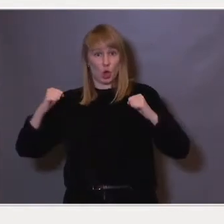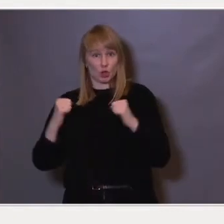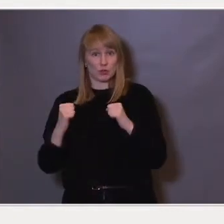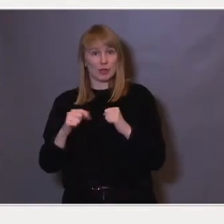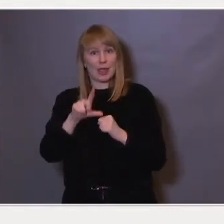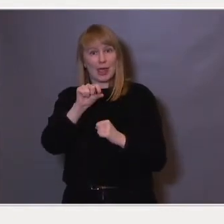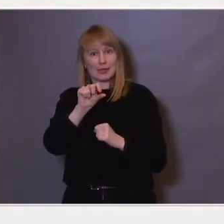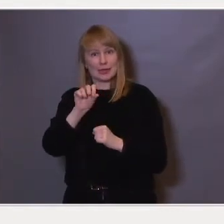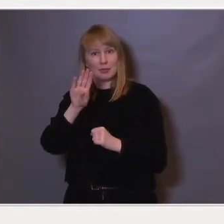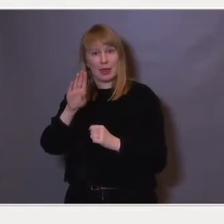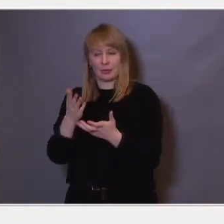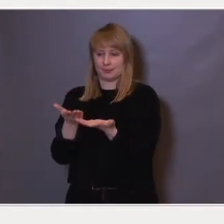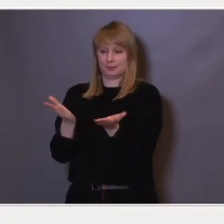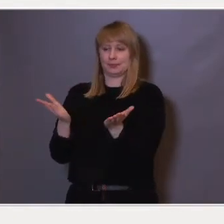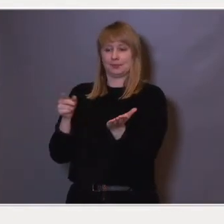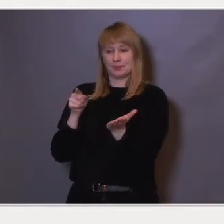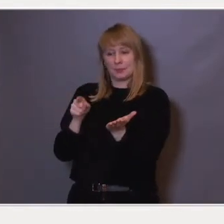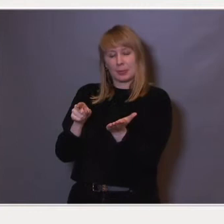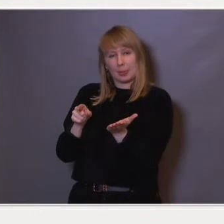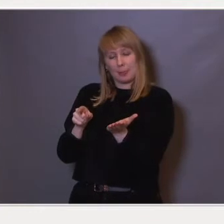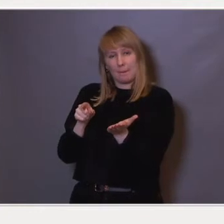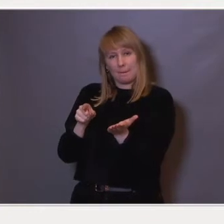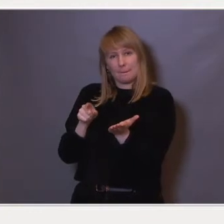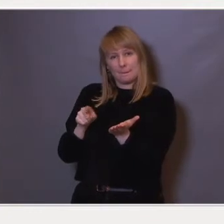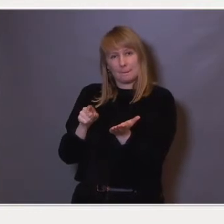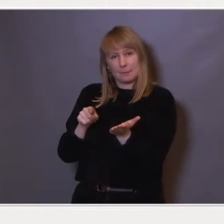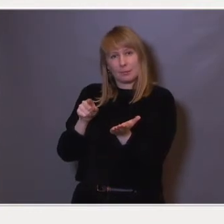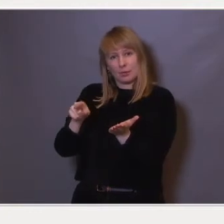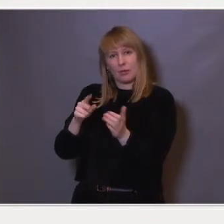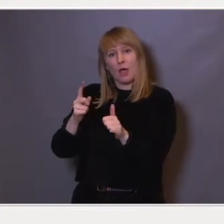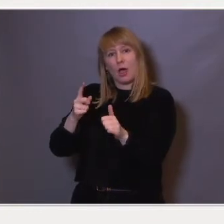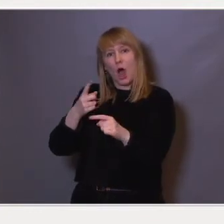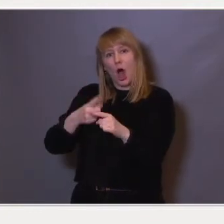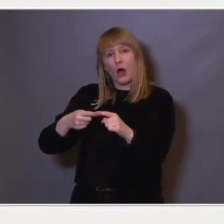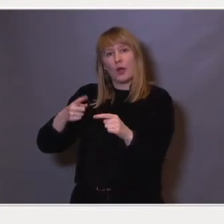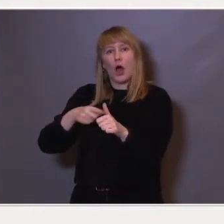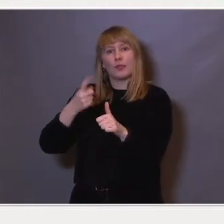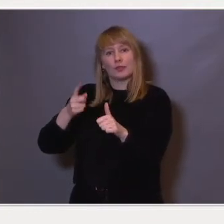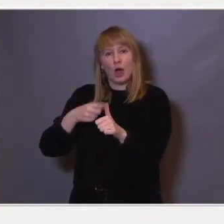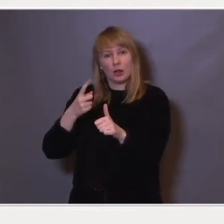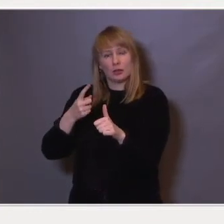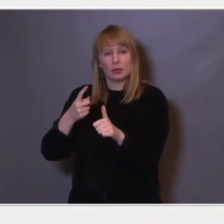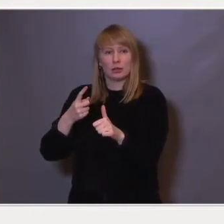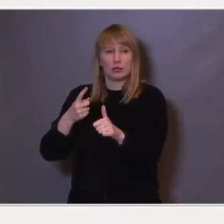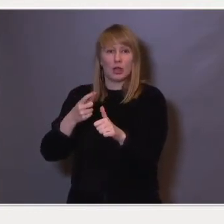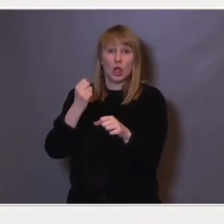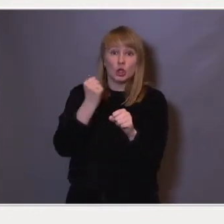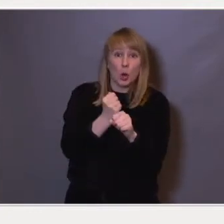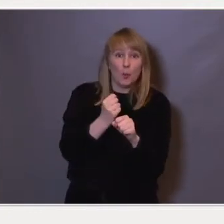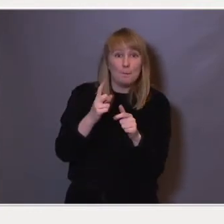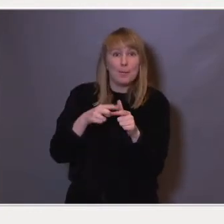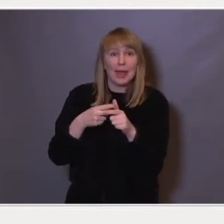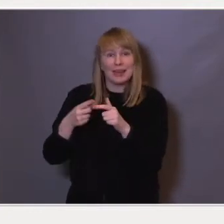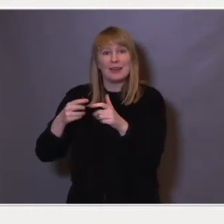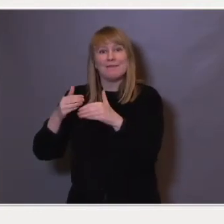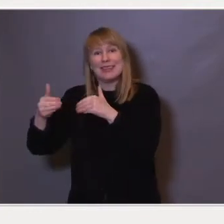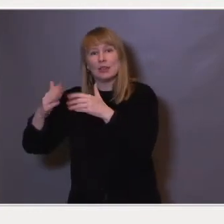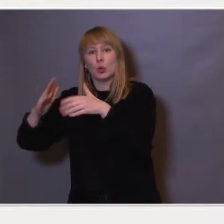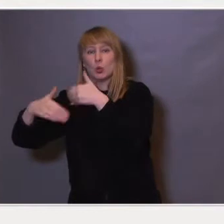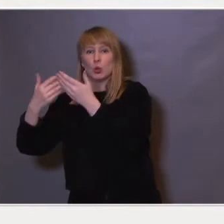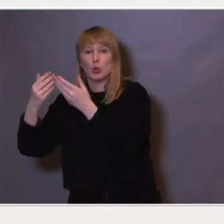viste SSB at den andelen som er enten i jobb eller i videre